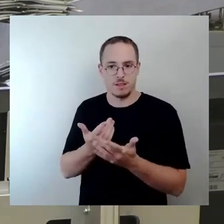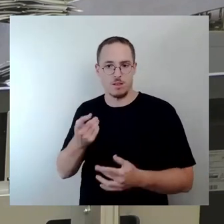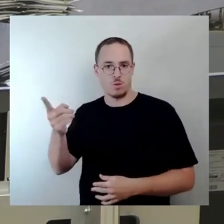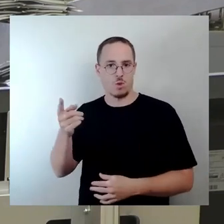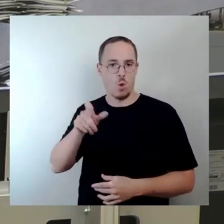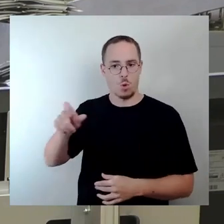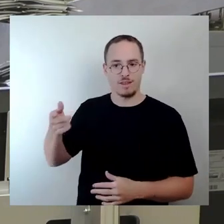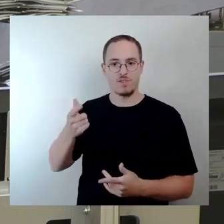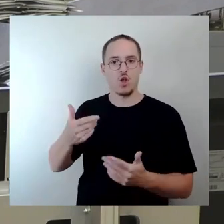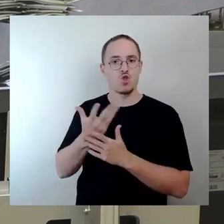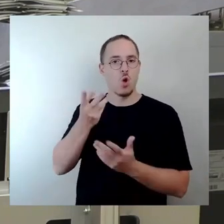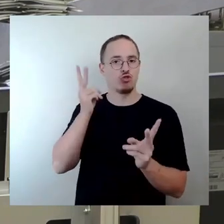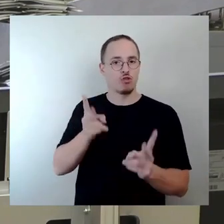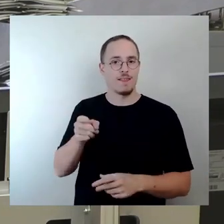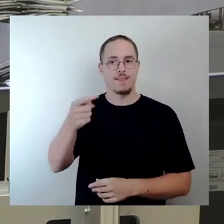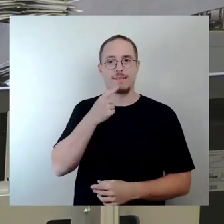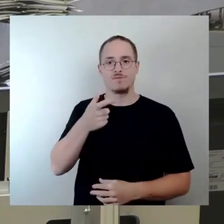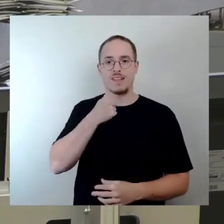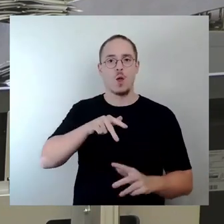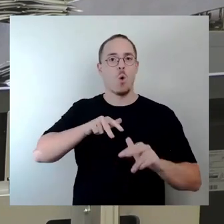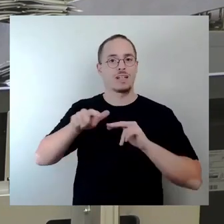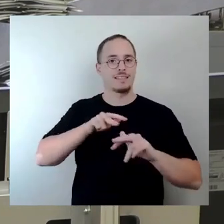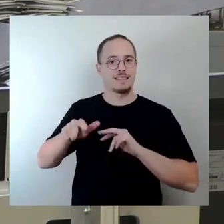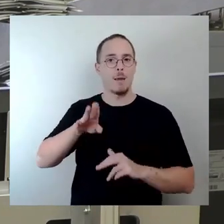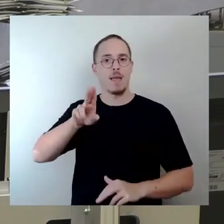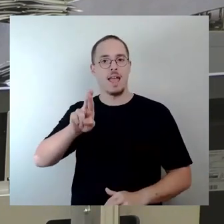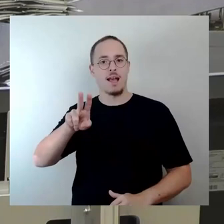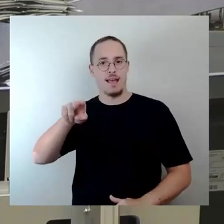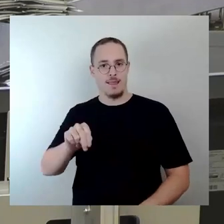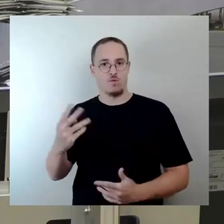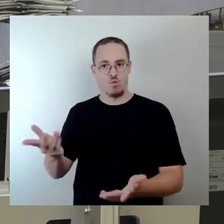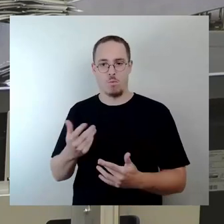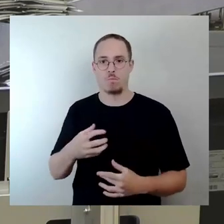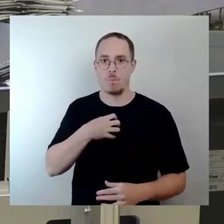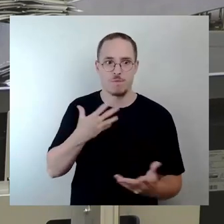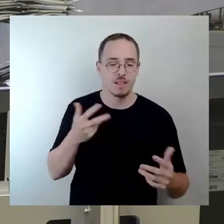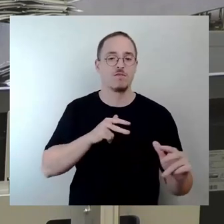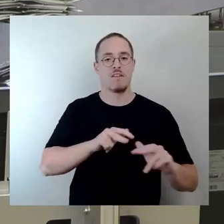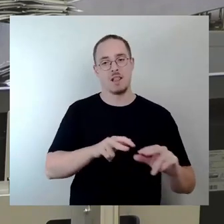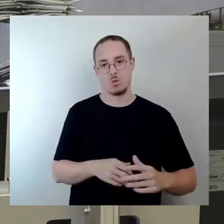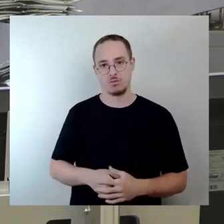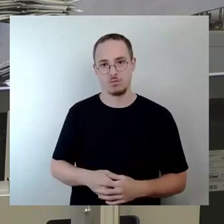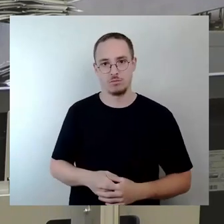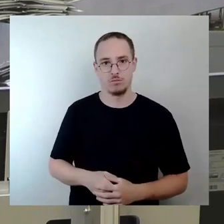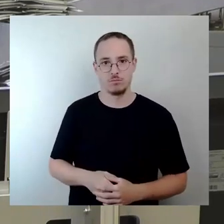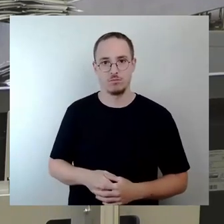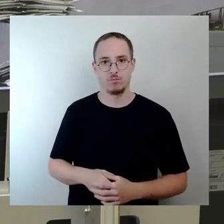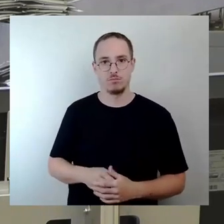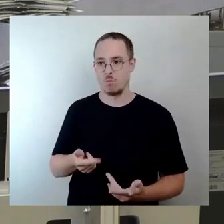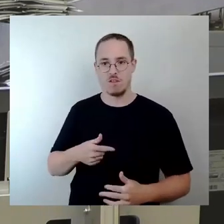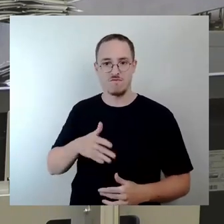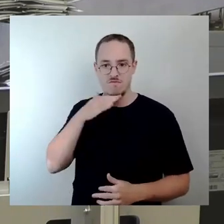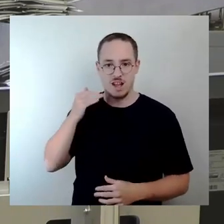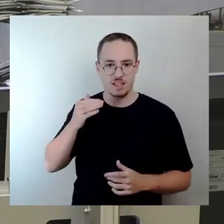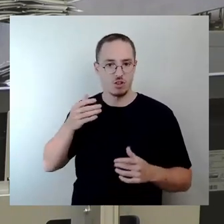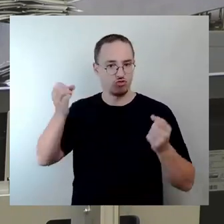Probleme mit der Verwaltung haben, das geht übers Elphang fest, das geht bis zur Wasserski Anlage, und da zeige ich 15 Mal den Finger, weil das ist